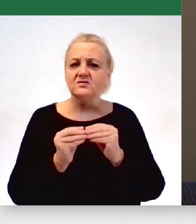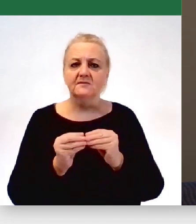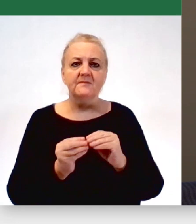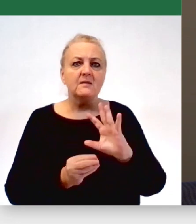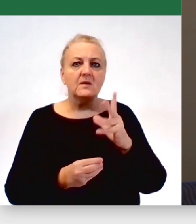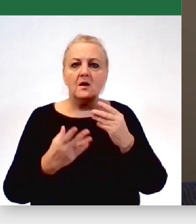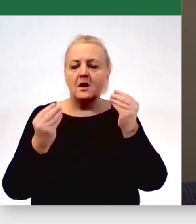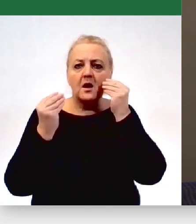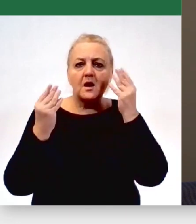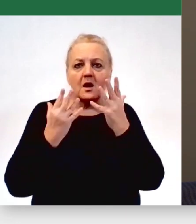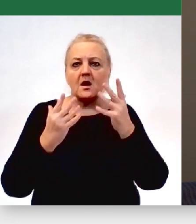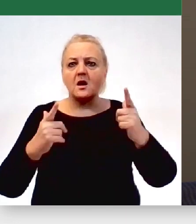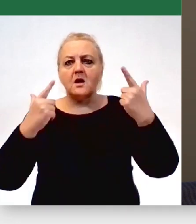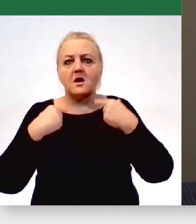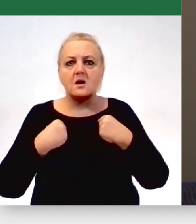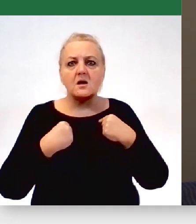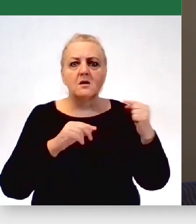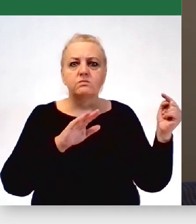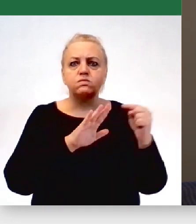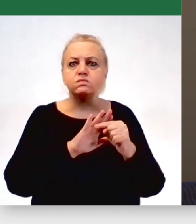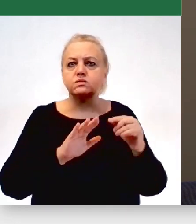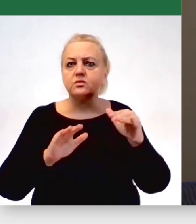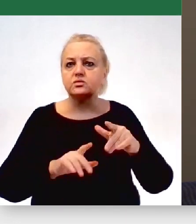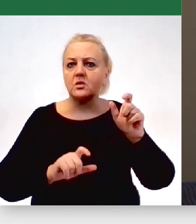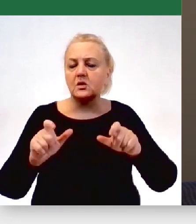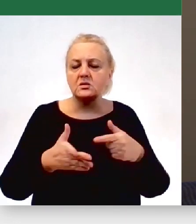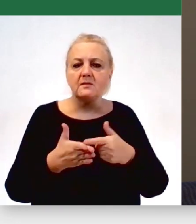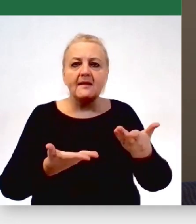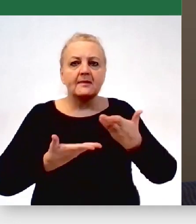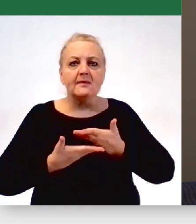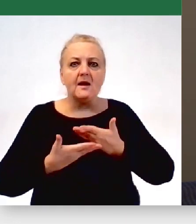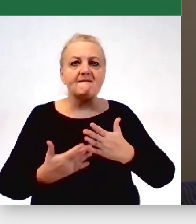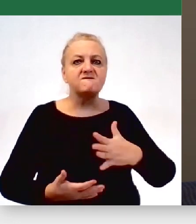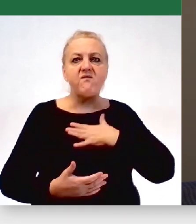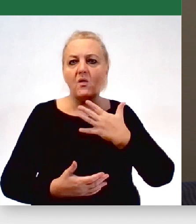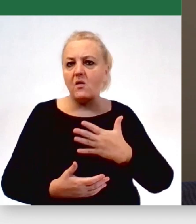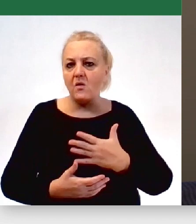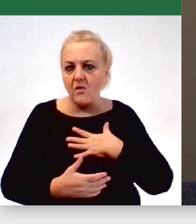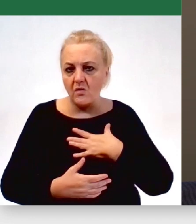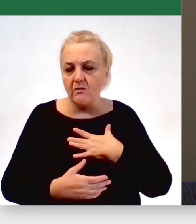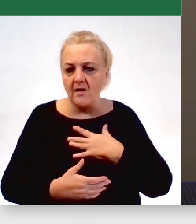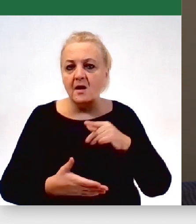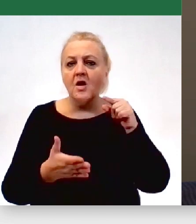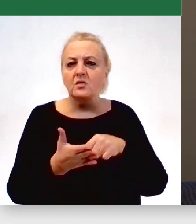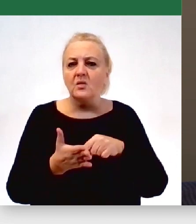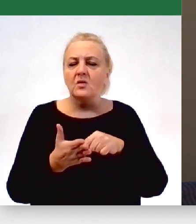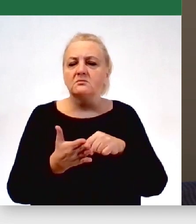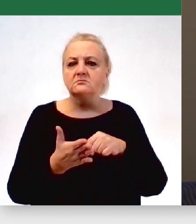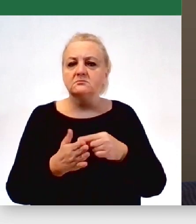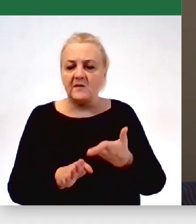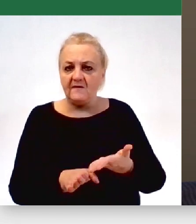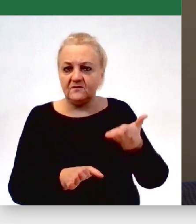poruszyło i zaskoczyło i dodało nam też jakby skrzydeł. To, co wtedy się